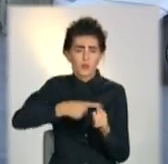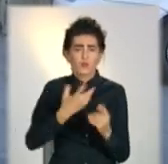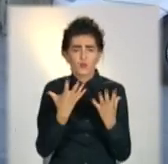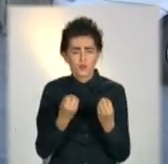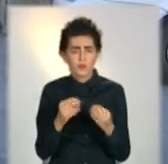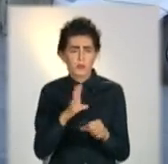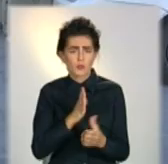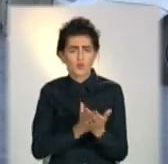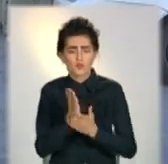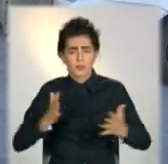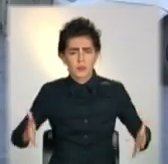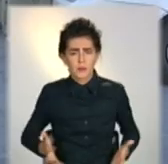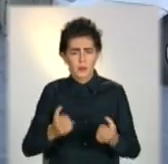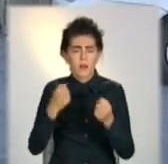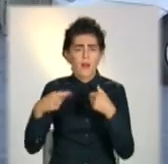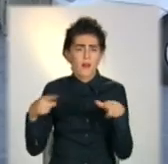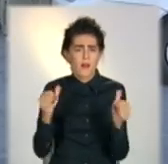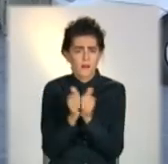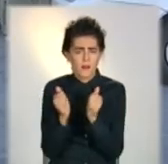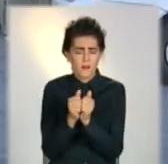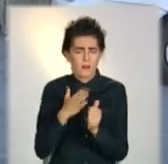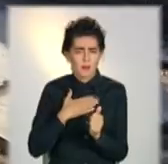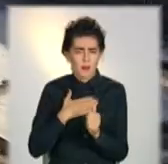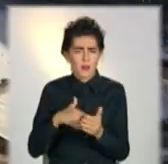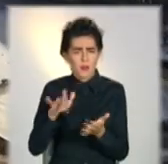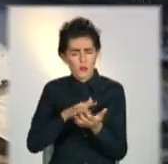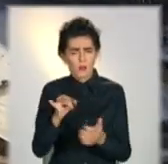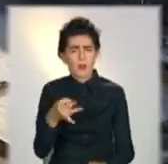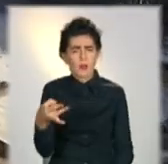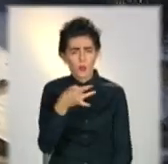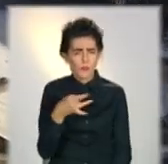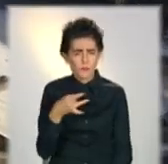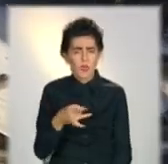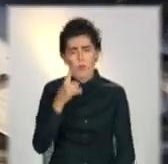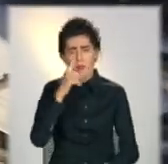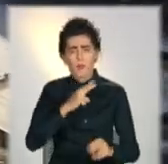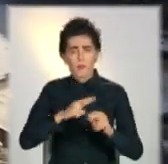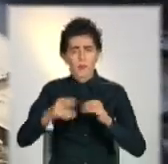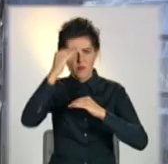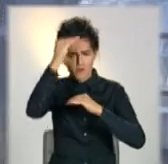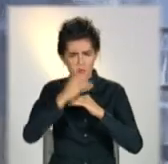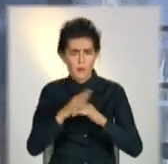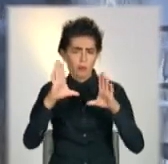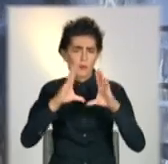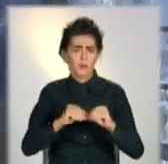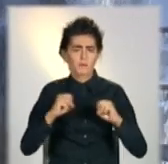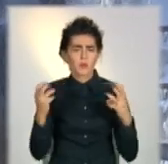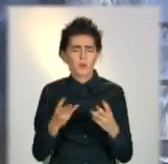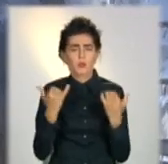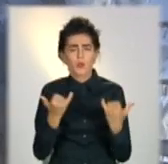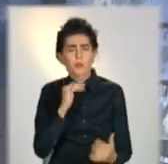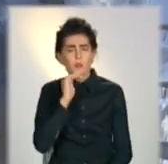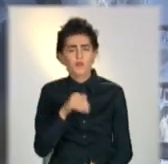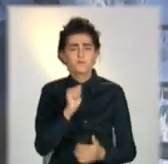рятувальники із прилеглих міст та районів також. Ліквідували пожежу вже надвечір. Нині експерти встановлюють